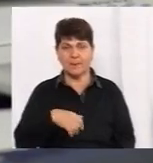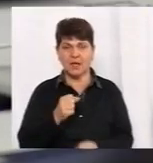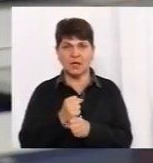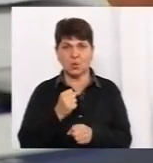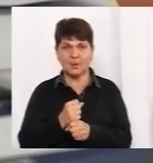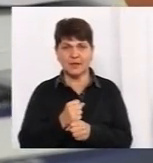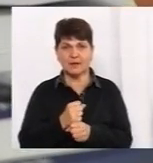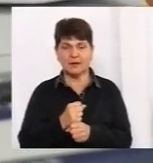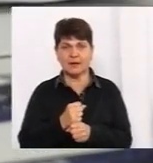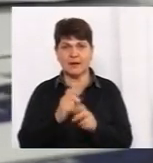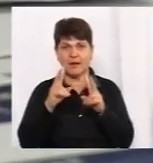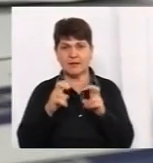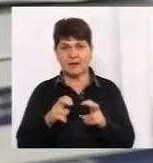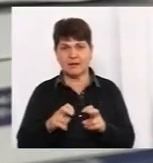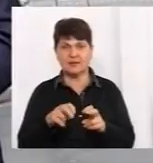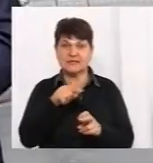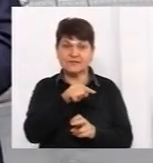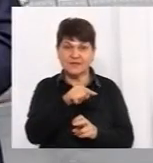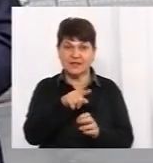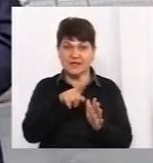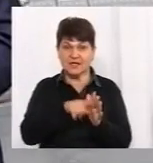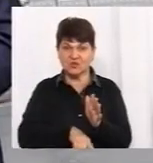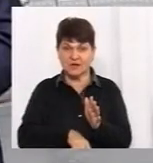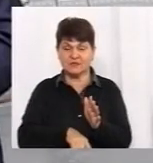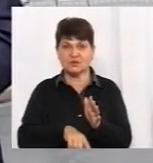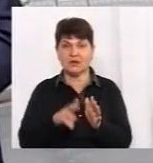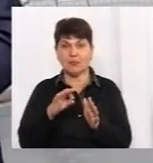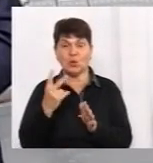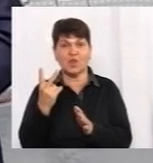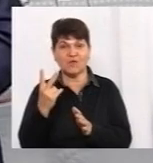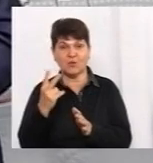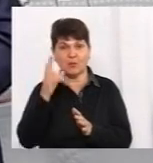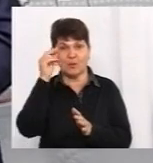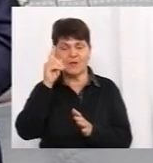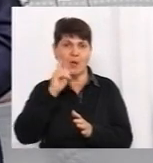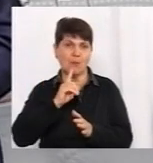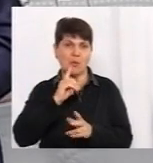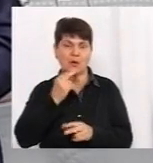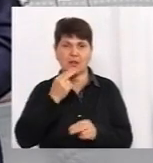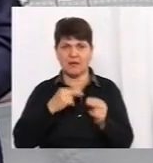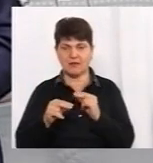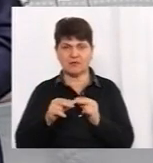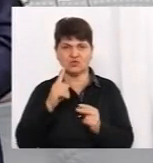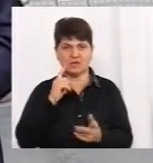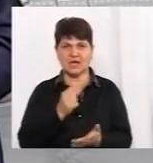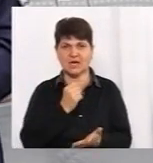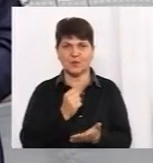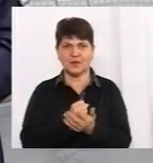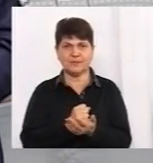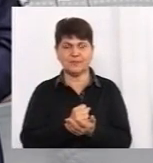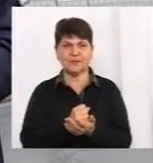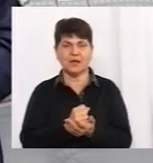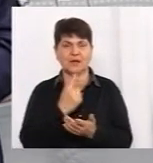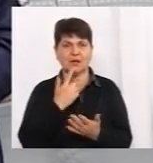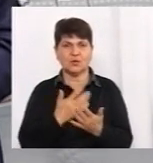дешевший, цих, він також по двом показникам і поки що він себе найкраще зарекомендував. Тобто для